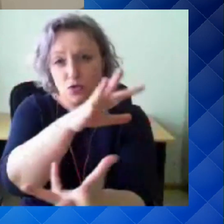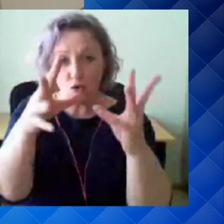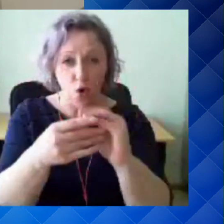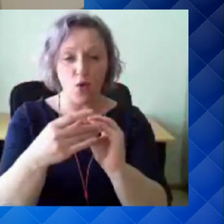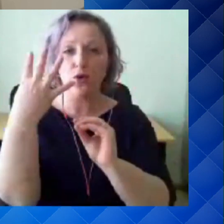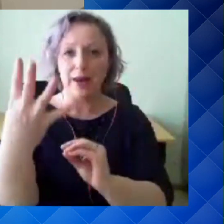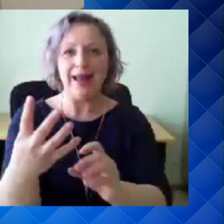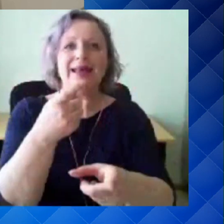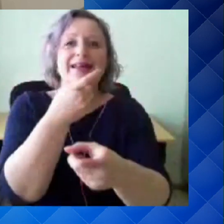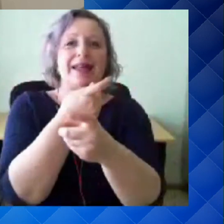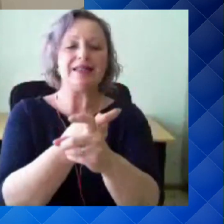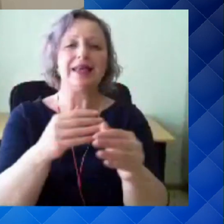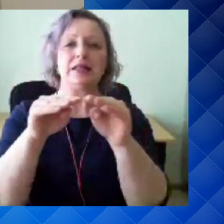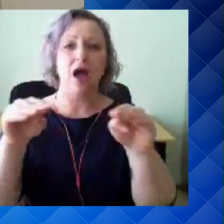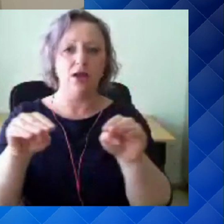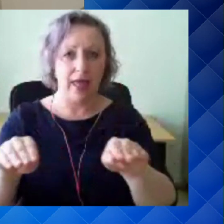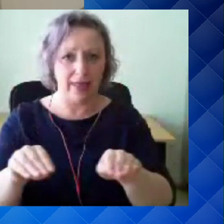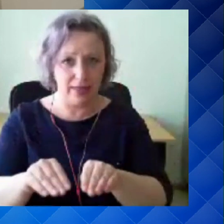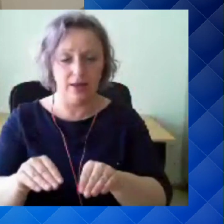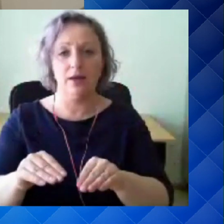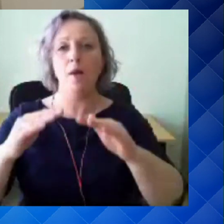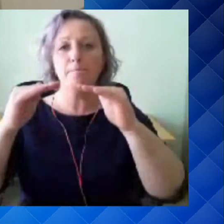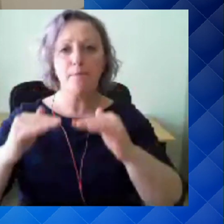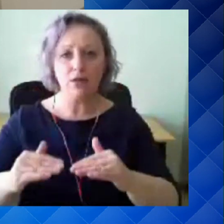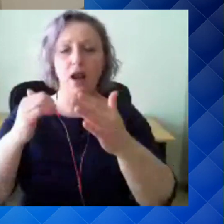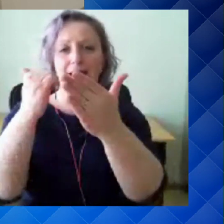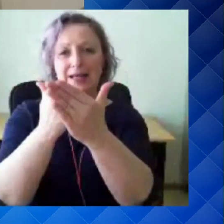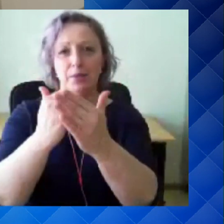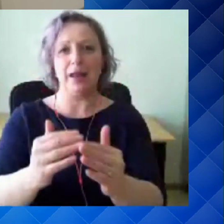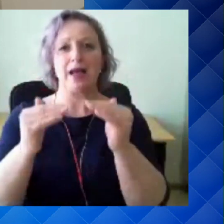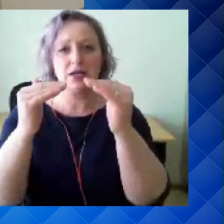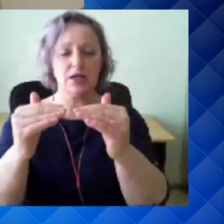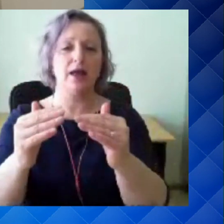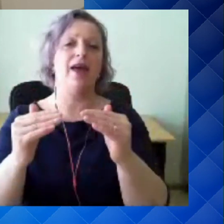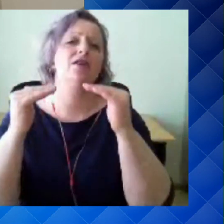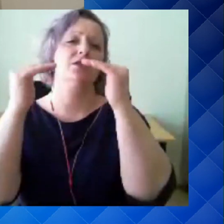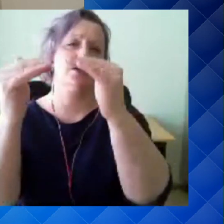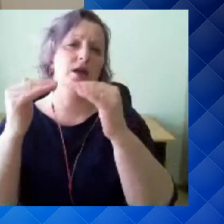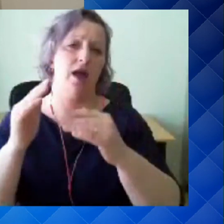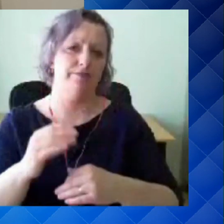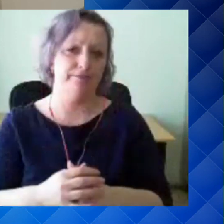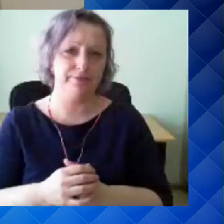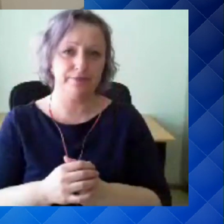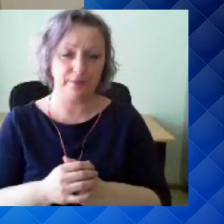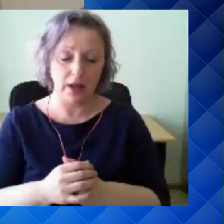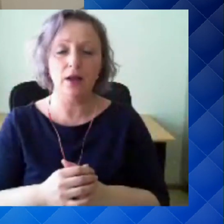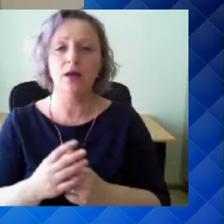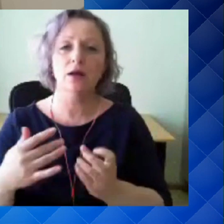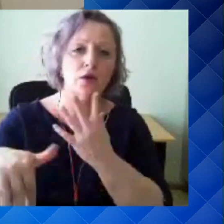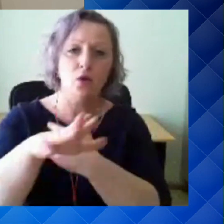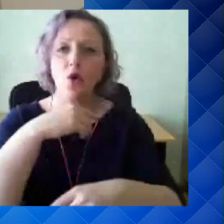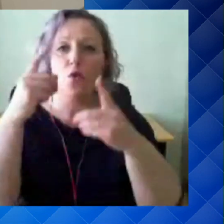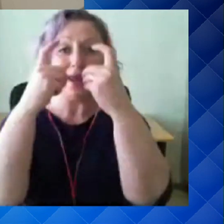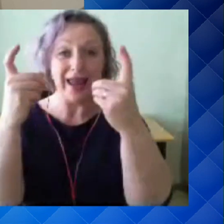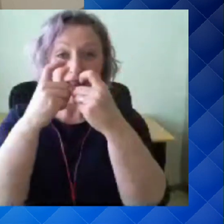riskitaset, madal keskmine kõrge ja väga kõrge ja kogu see informatsioon nende riskitasemete